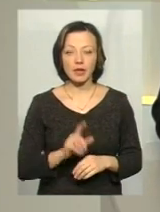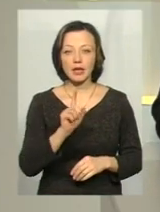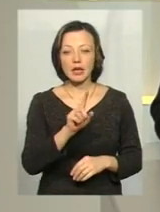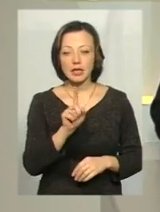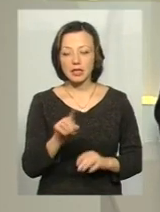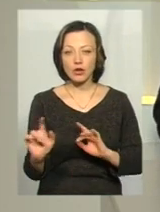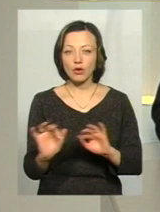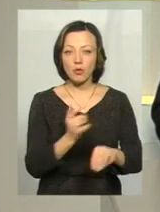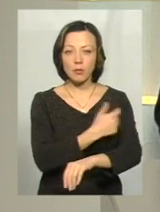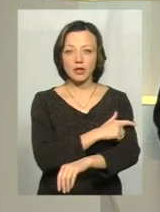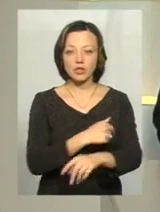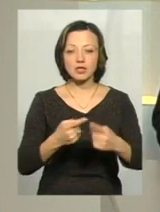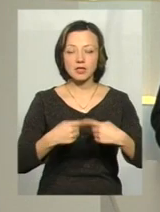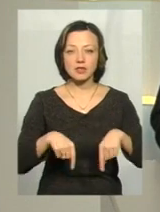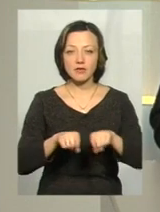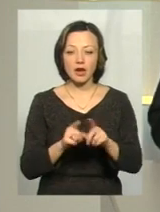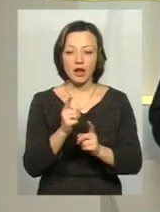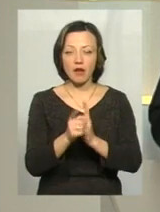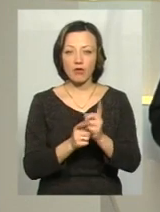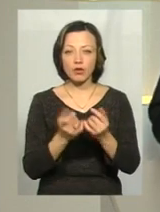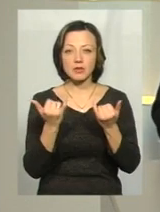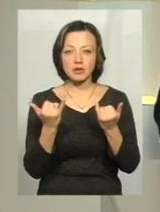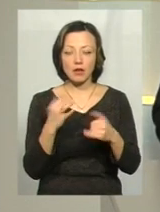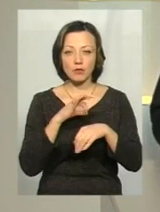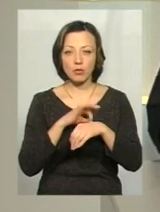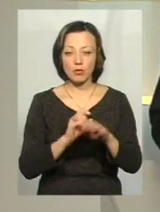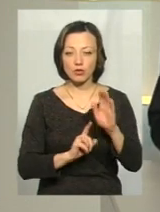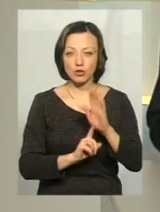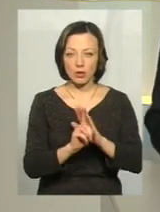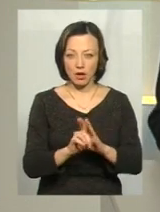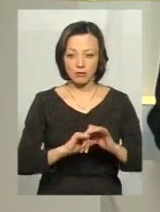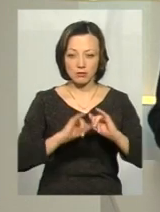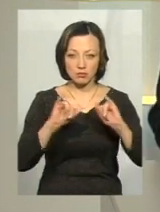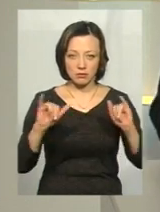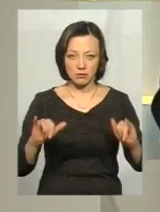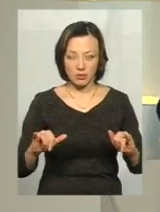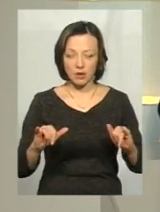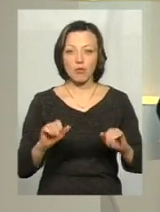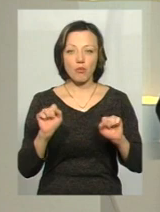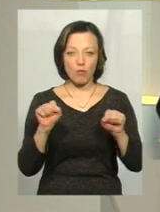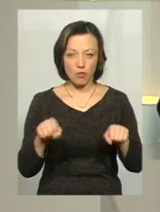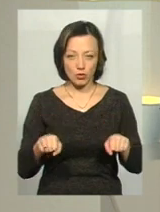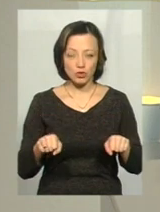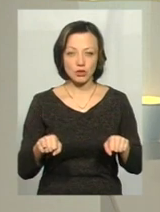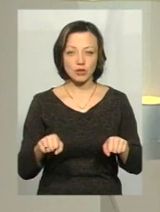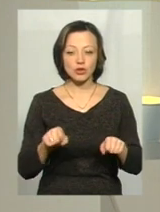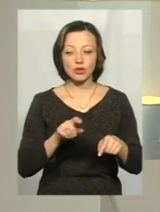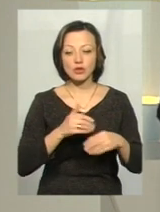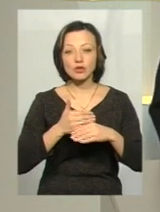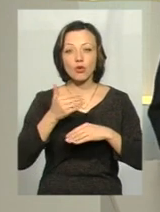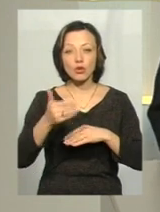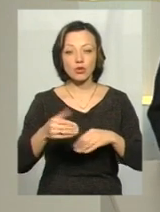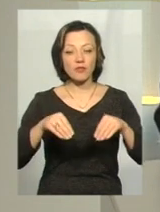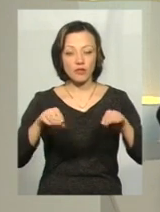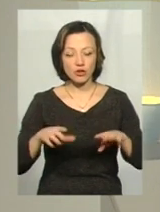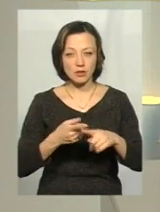медичній сфері, у медичній реформа, яка зараз проходить, починає, набирає оберти, можна так сказати. Може згодом вирішити це